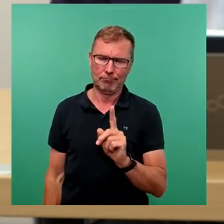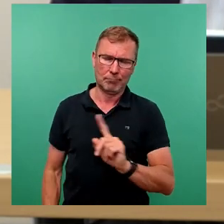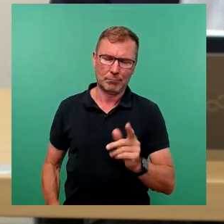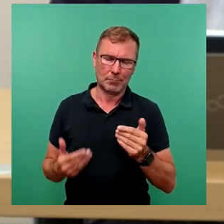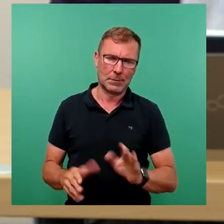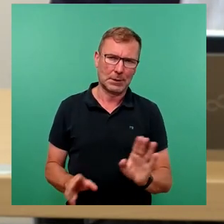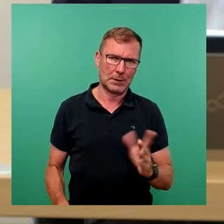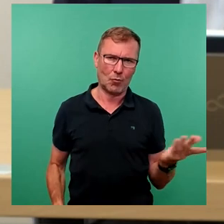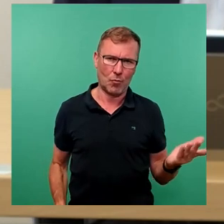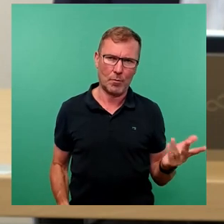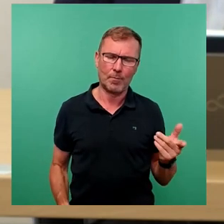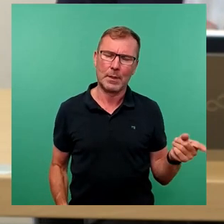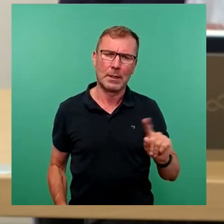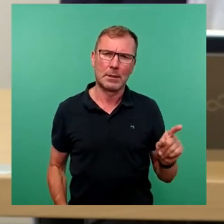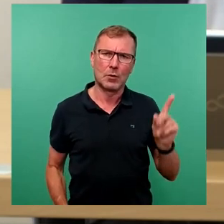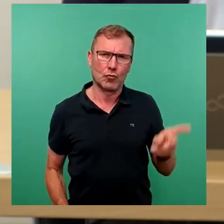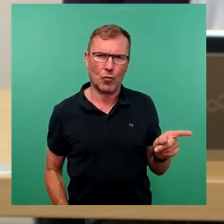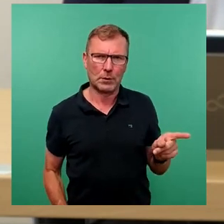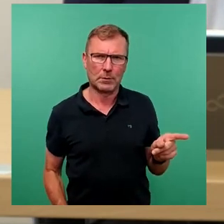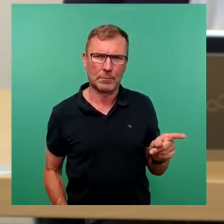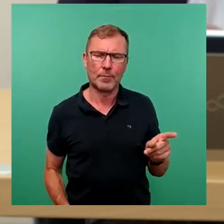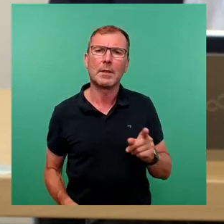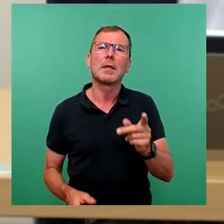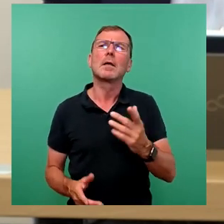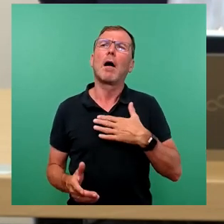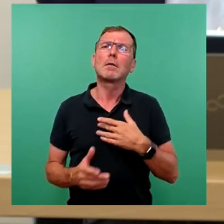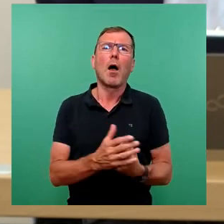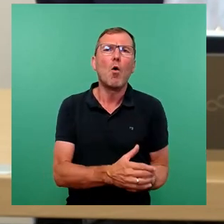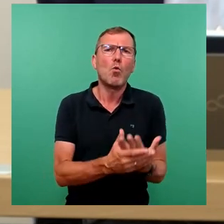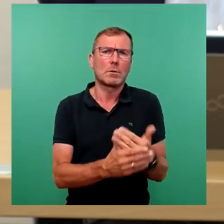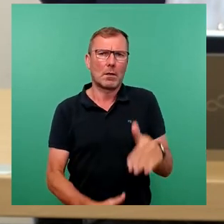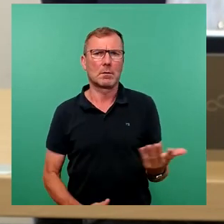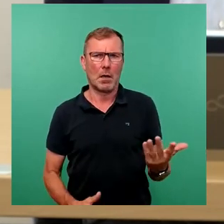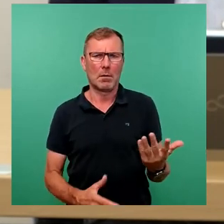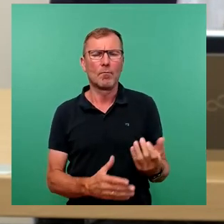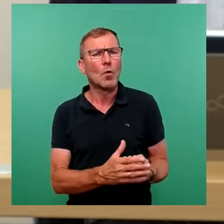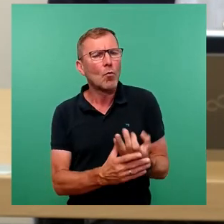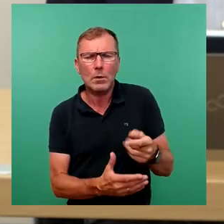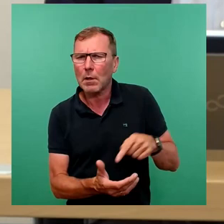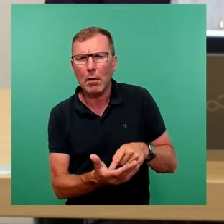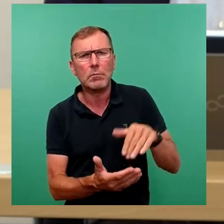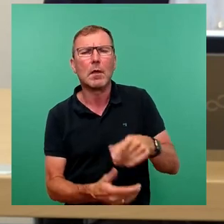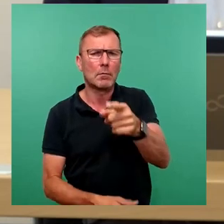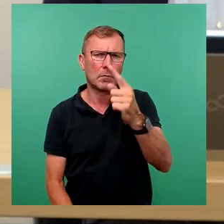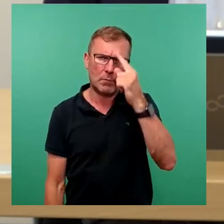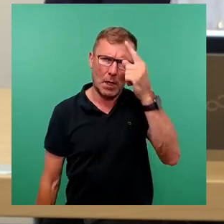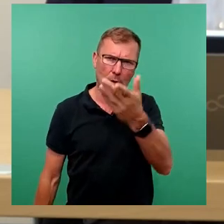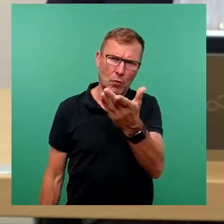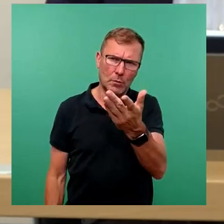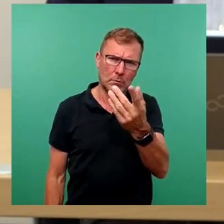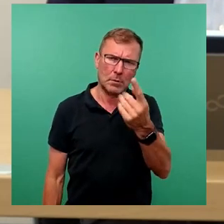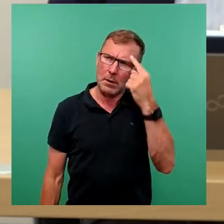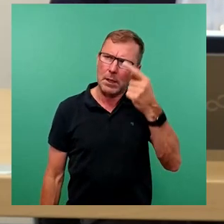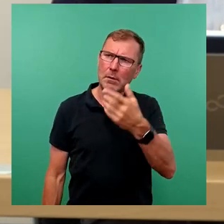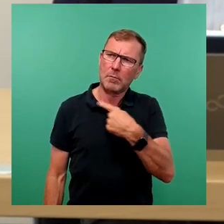zu schieben, sondern das hat hier seine Ursachen. Das hat Ursachen. Wir erinnern uns an